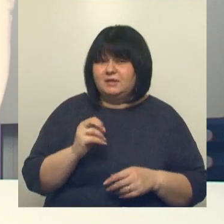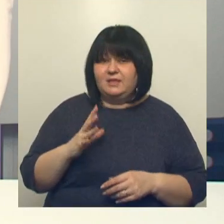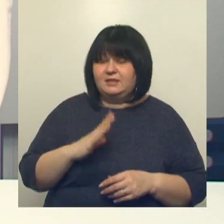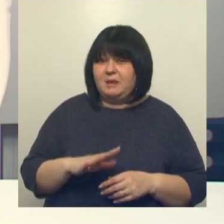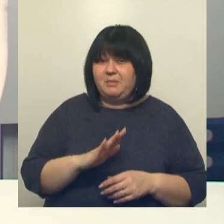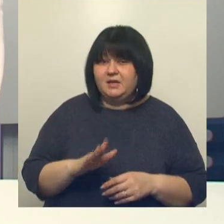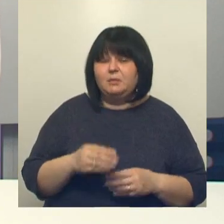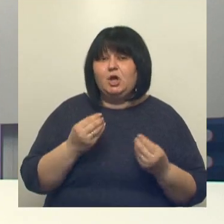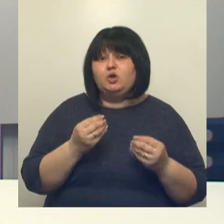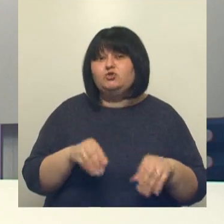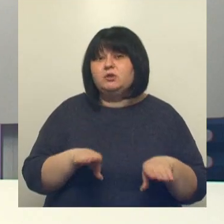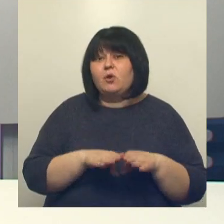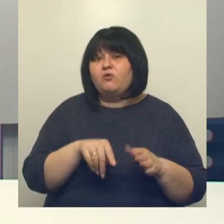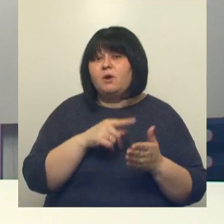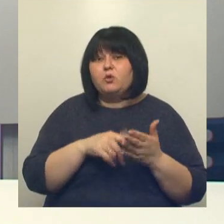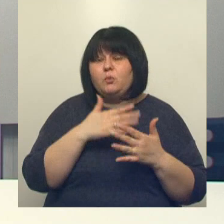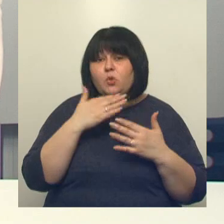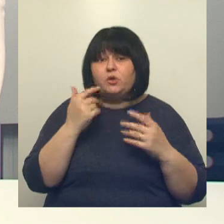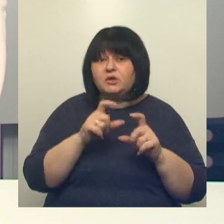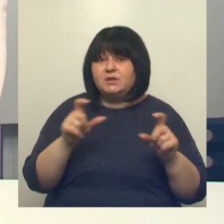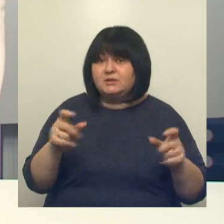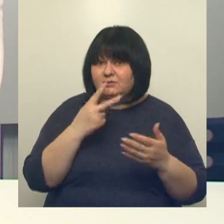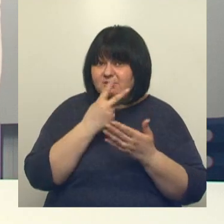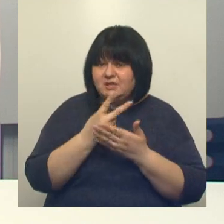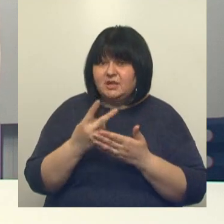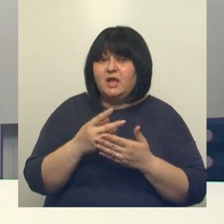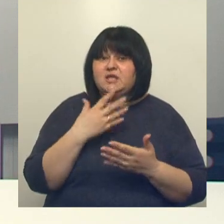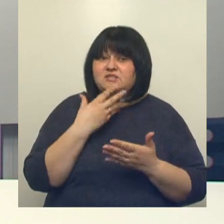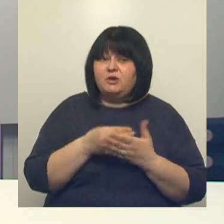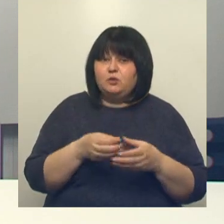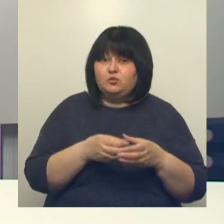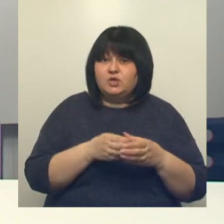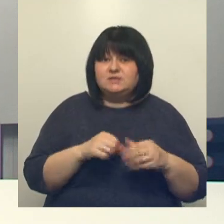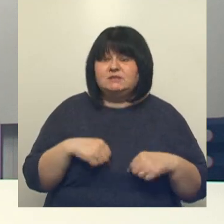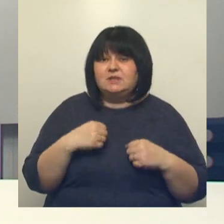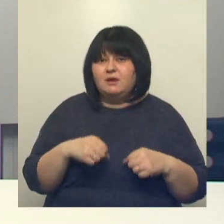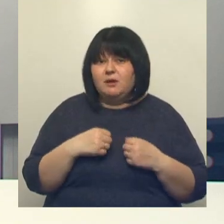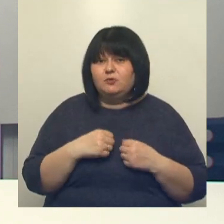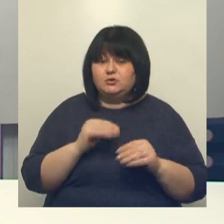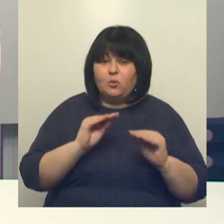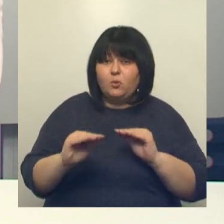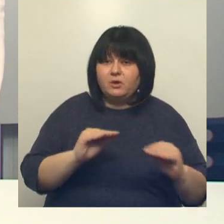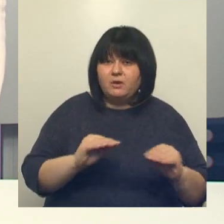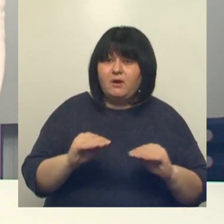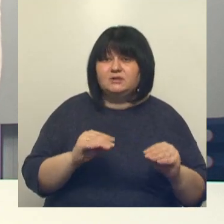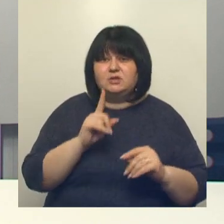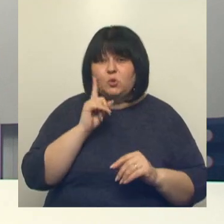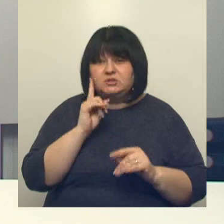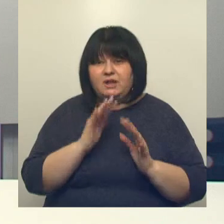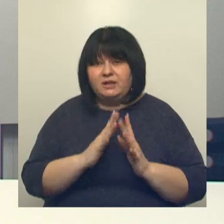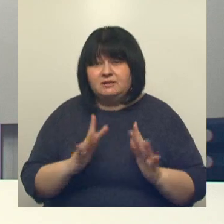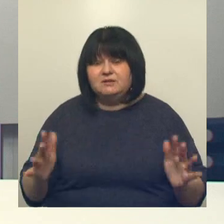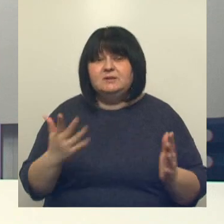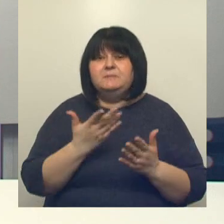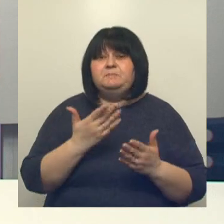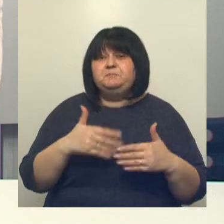Еще такой вопрос. Многие телезрители, у которых есть свои участки, стараются тоже как-то озеленить, украсить. Какие